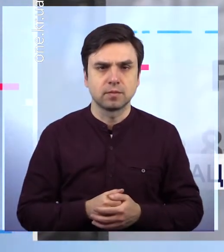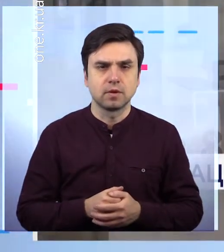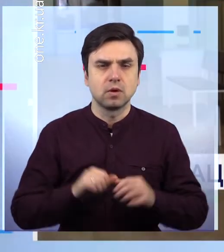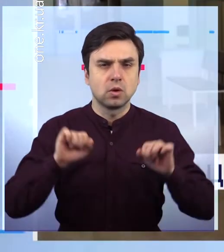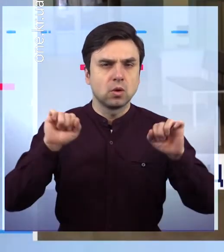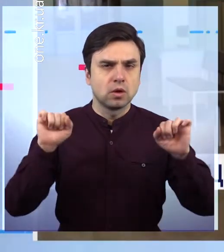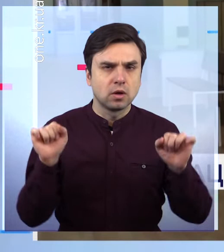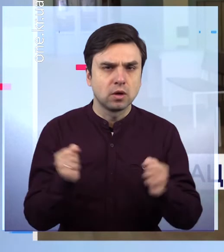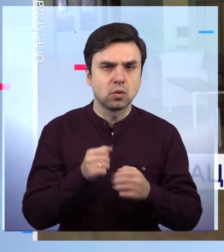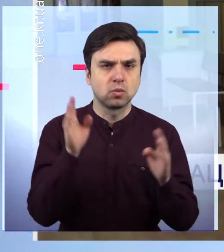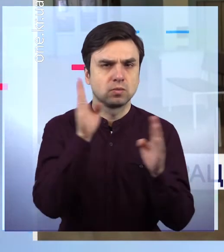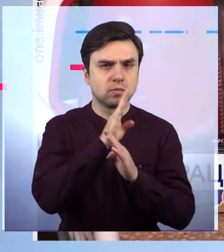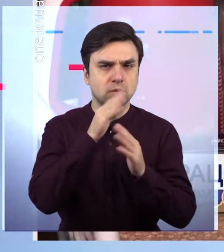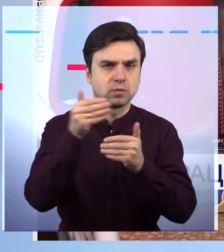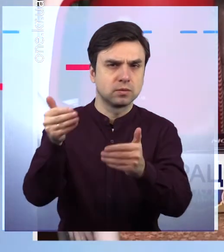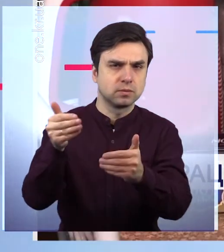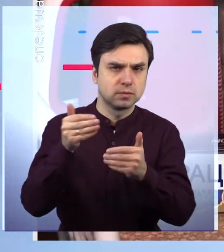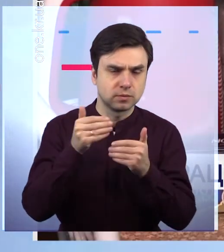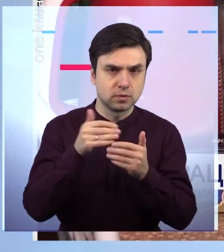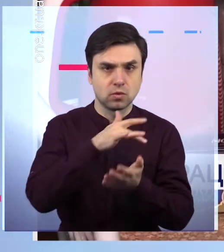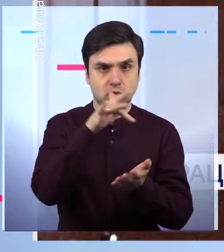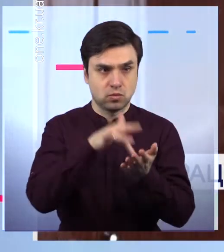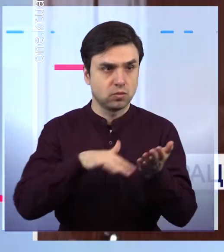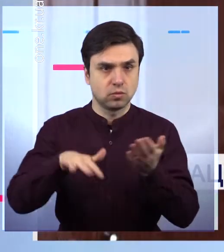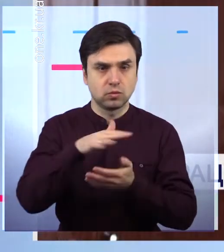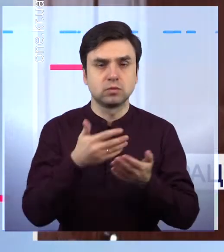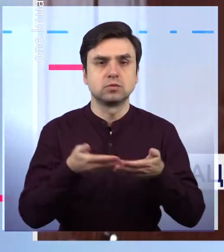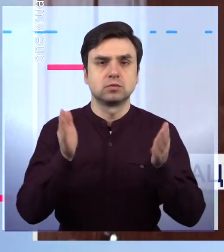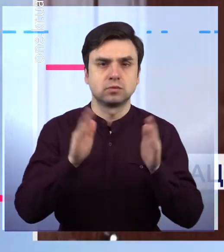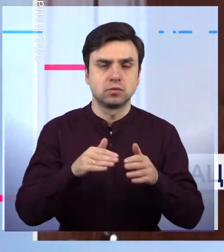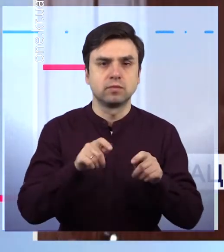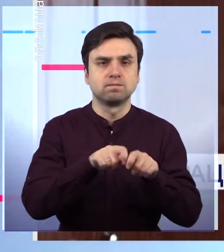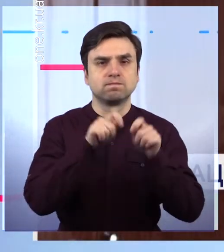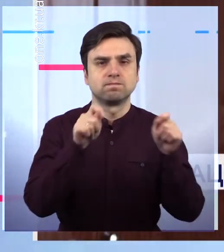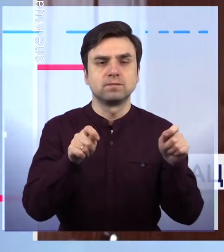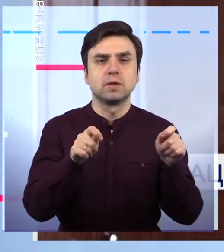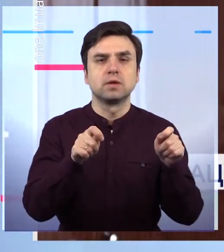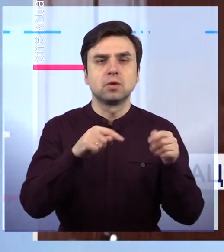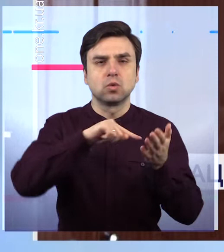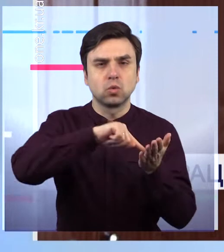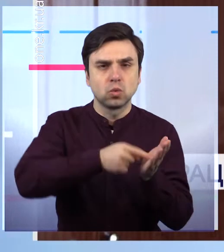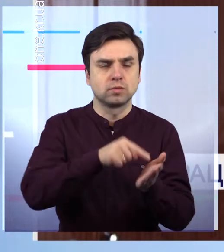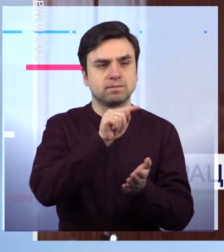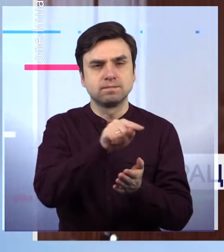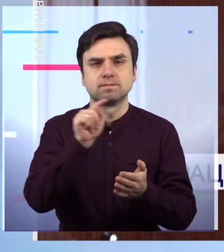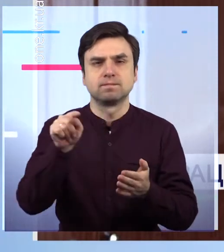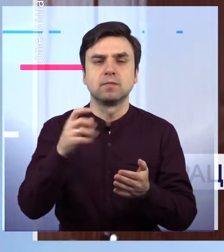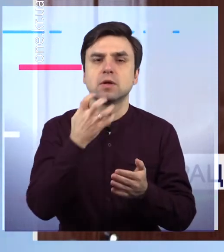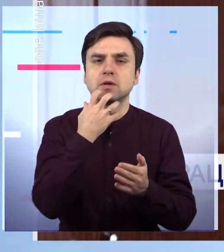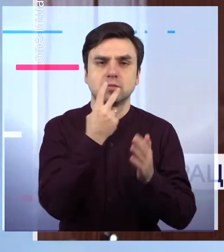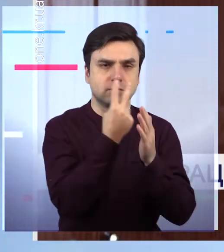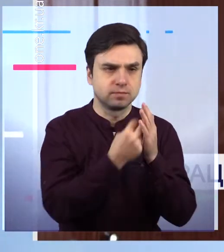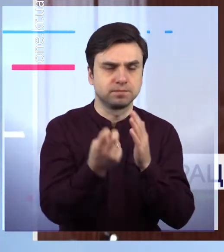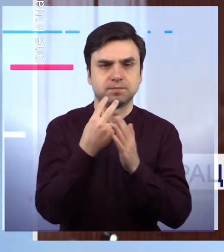місті знову відкриють двері стаціонарні пункти обігріву. З п'ятниці з 18-ї години почнуть працювати